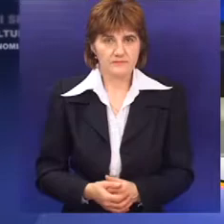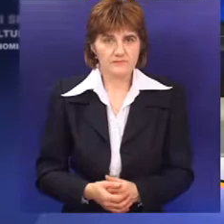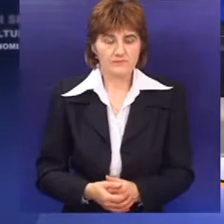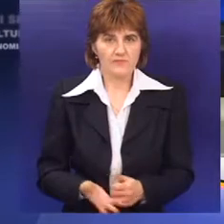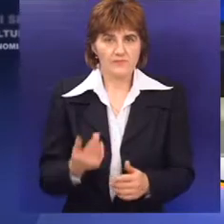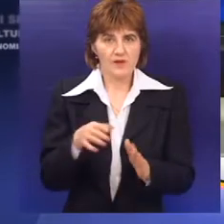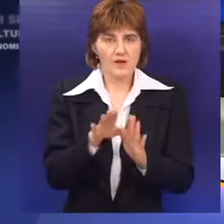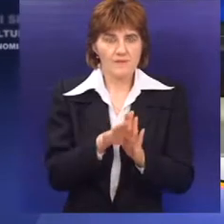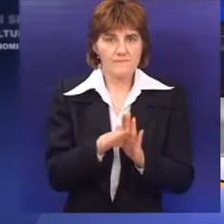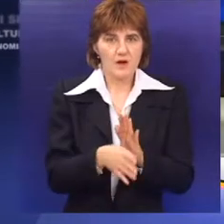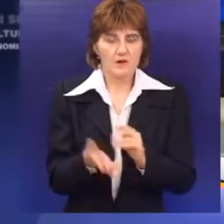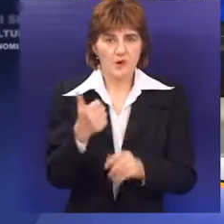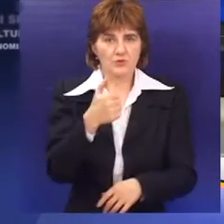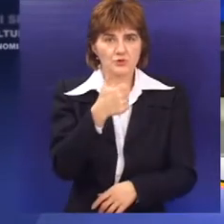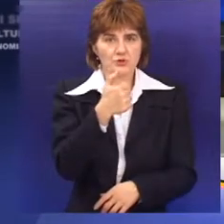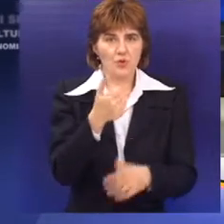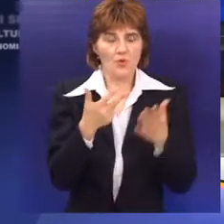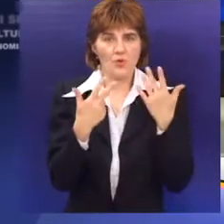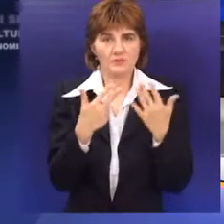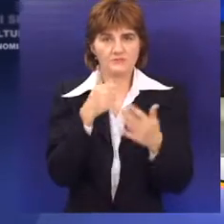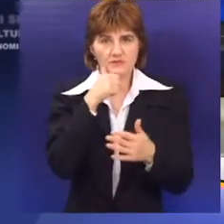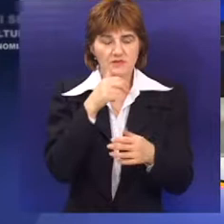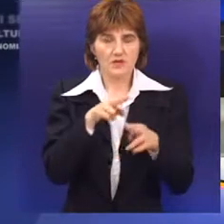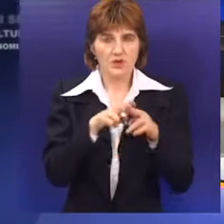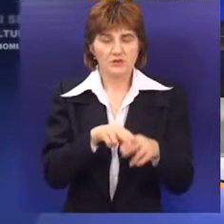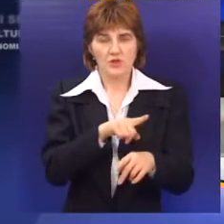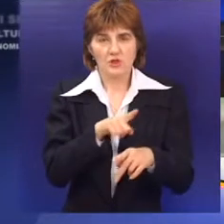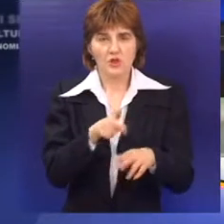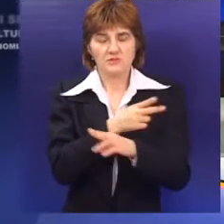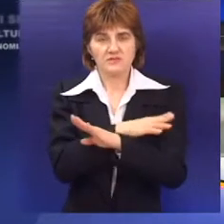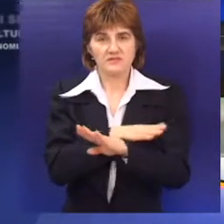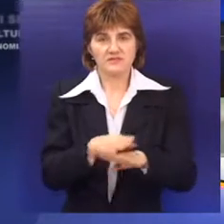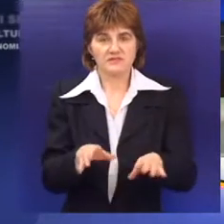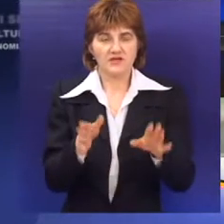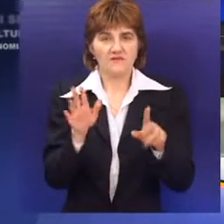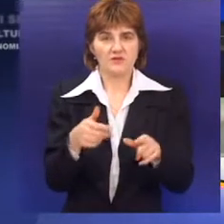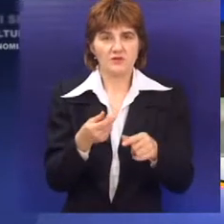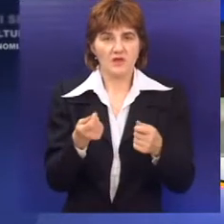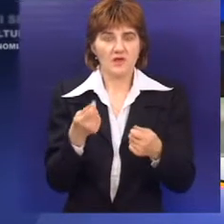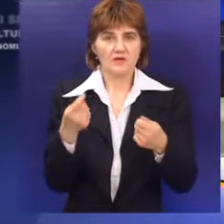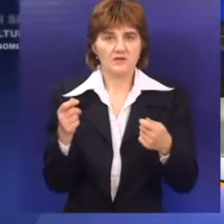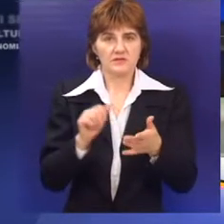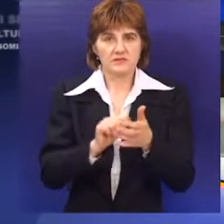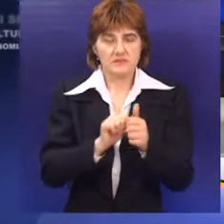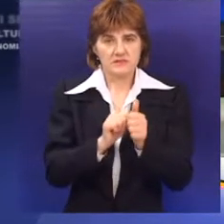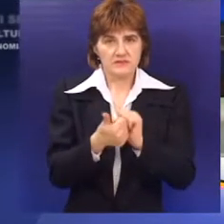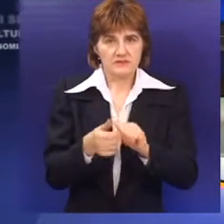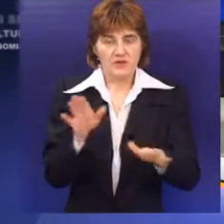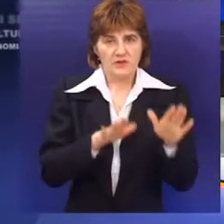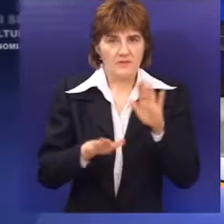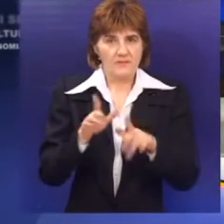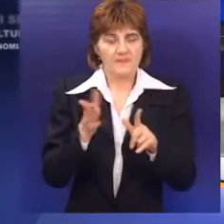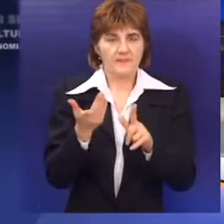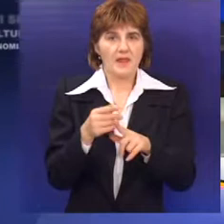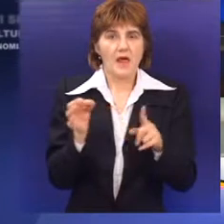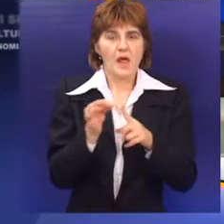Manje od 180 dana ostalo je do završetka sportsko-rekreativnog objekta na prozivci. Dva meseca nakon što je doneta